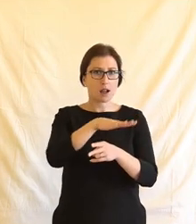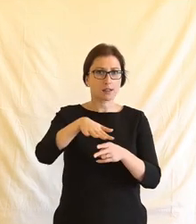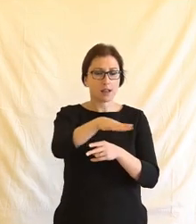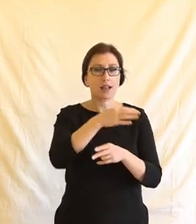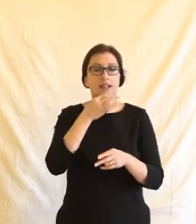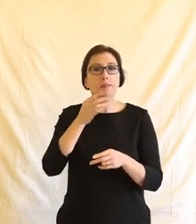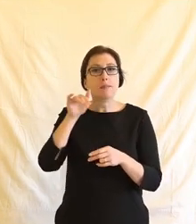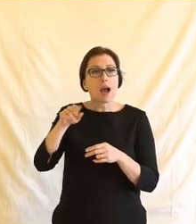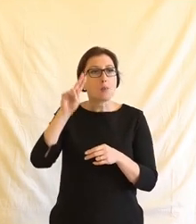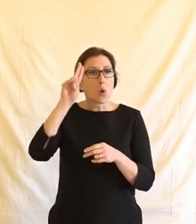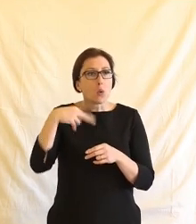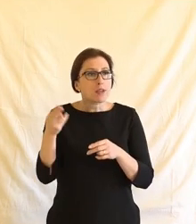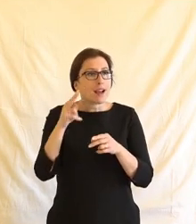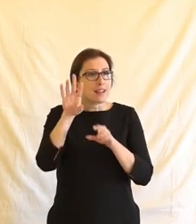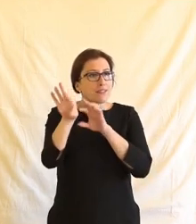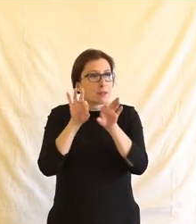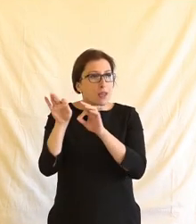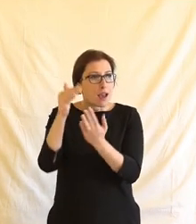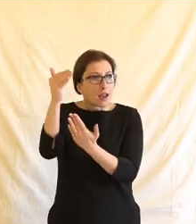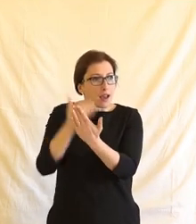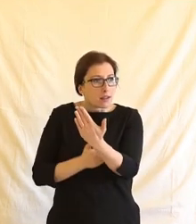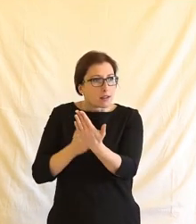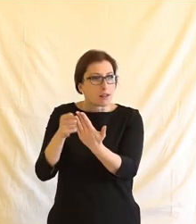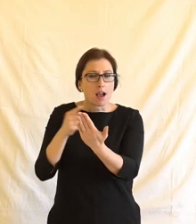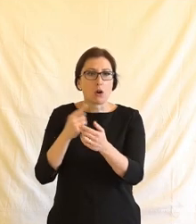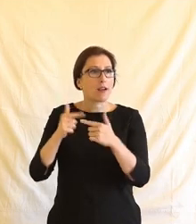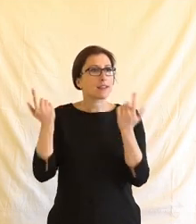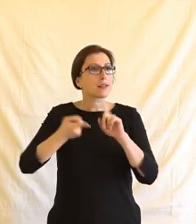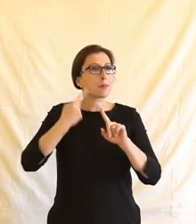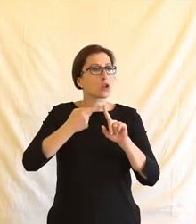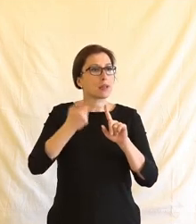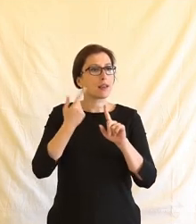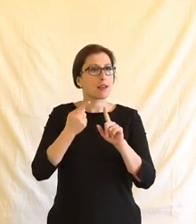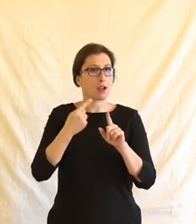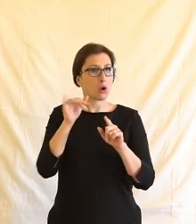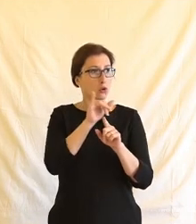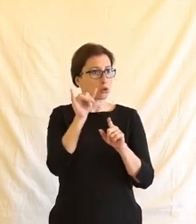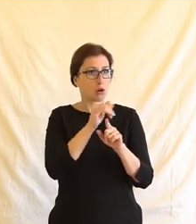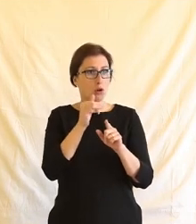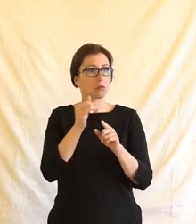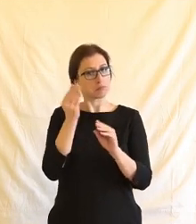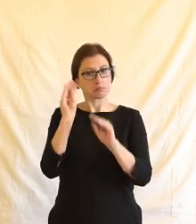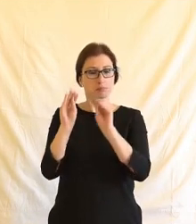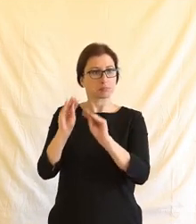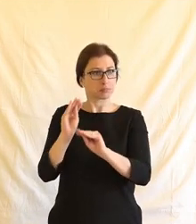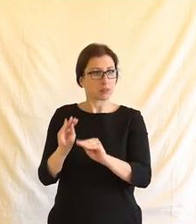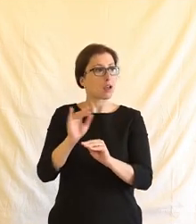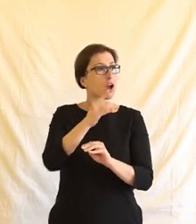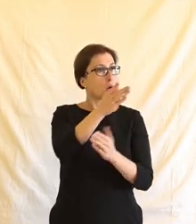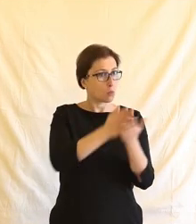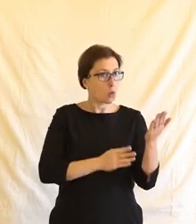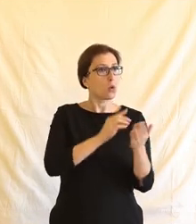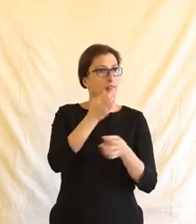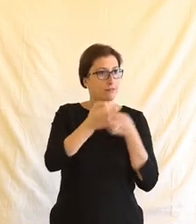umělý výběr ještě k tomu jako na základě úplně jako nejasných kritérií podle toho, kdo se mi rozhodne do toho datového setu přispět a kdo ne,